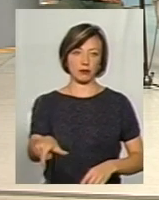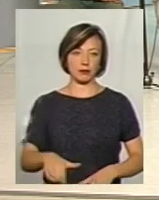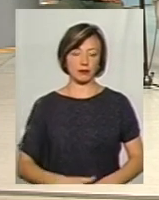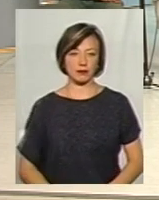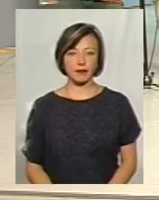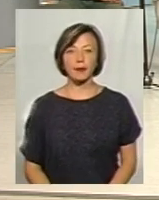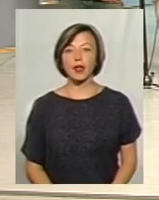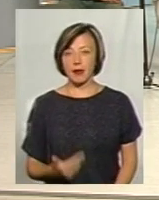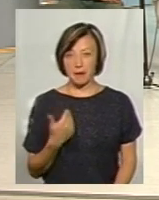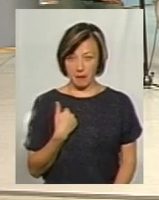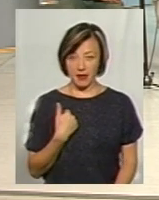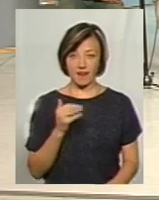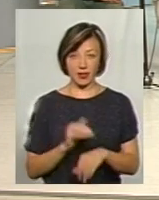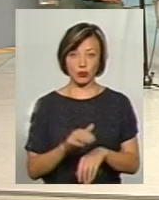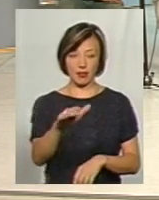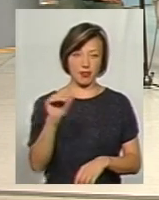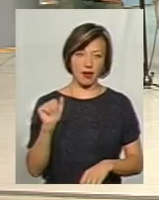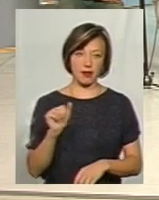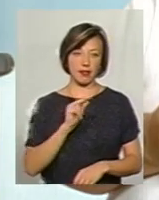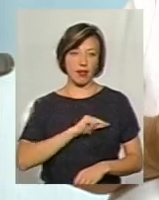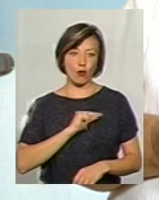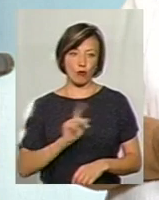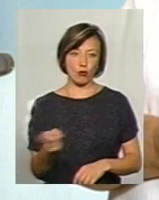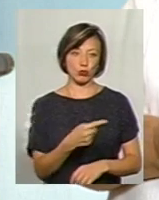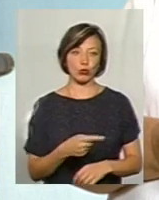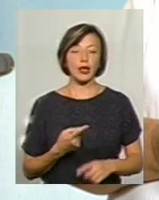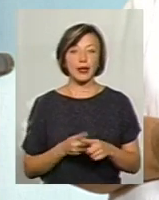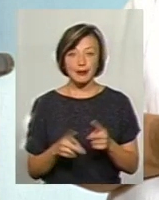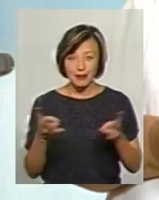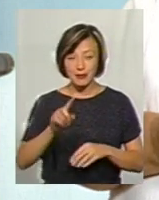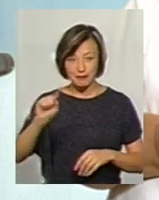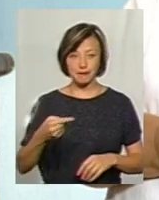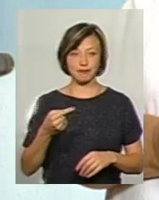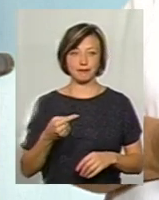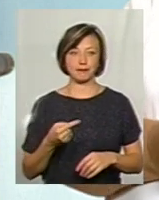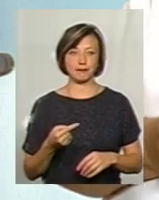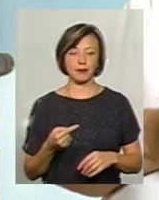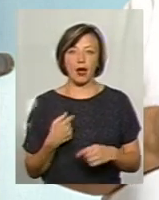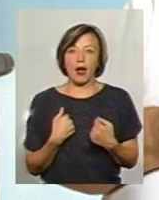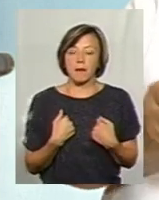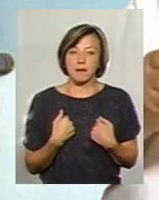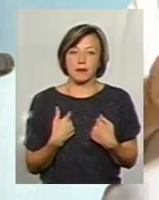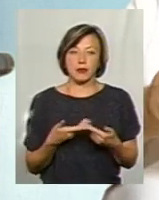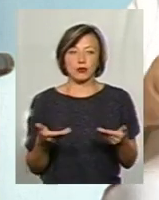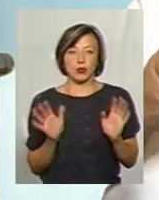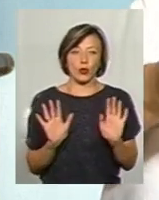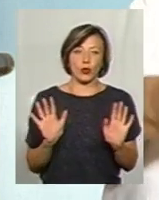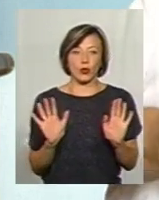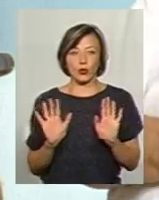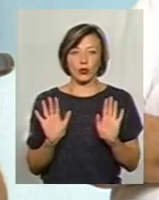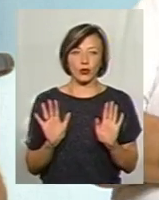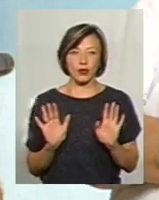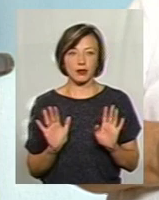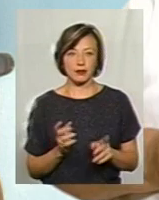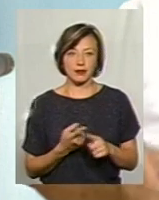Ми їх наняли на роботу. Абсолютно. І їх треба питати. А ми чомусь, ой-й-й-й, ой, хоч би